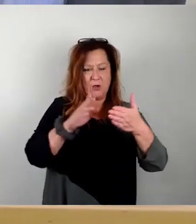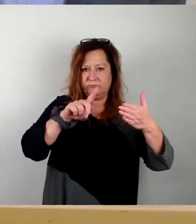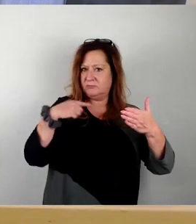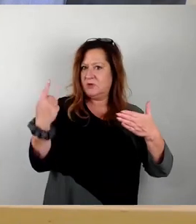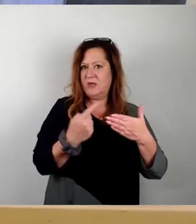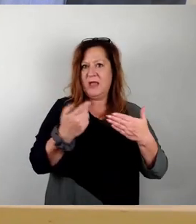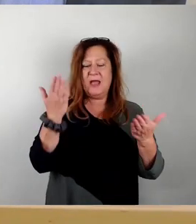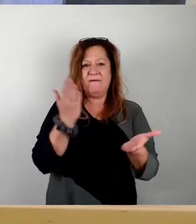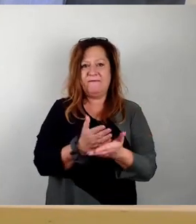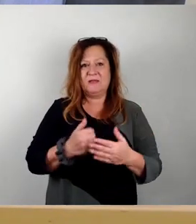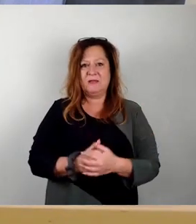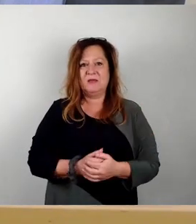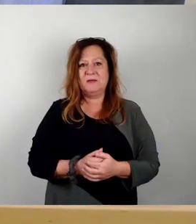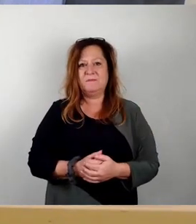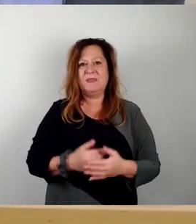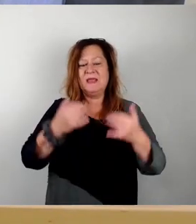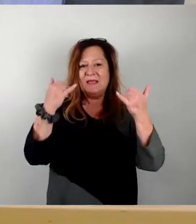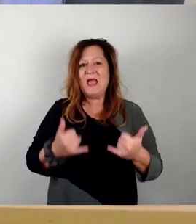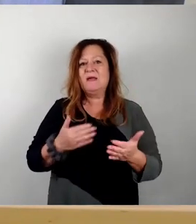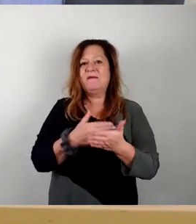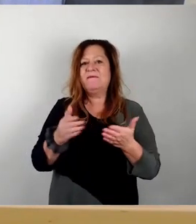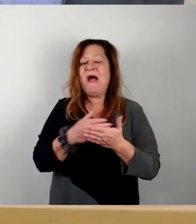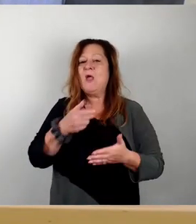Jetzt gibt es weitere Wortmeldungen. Herr Aschenbach.